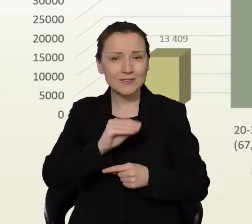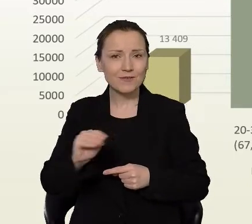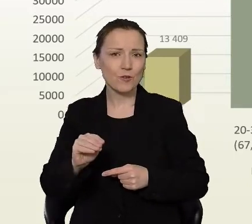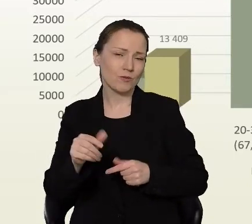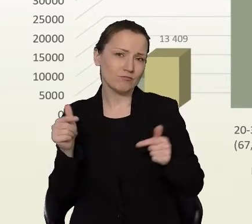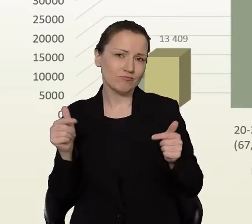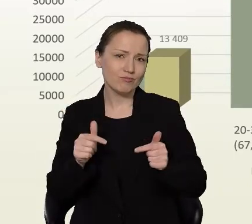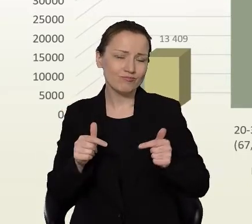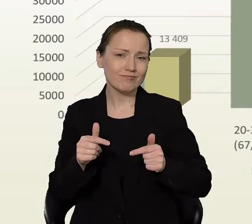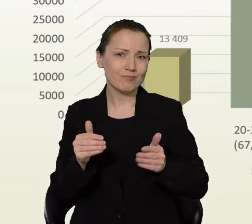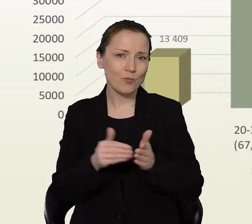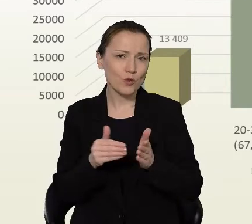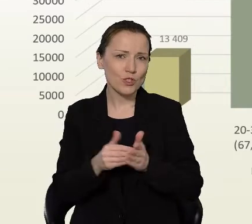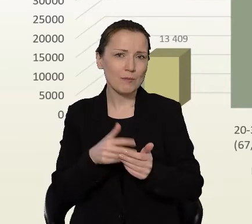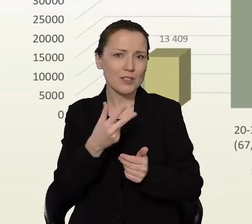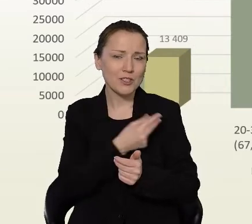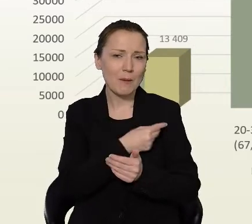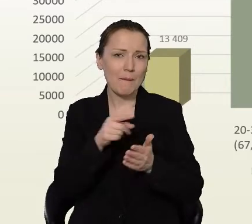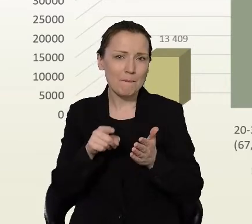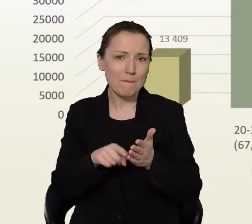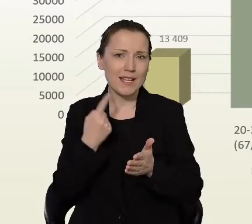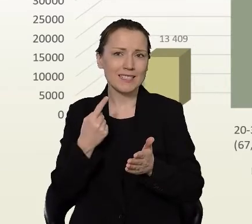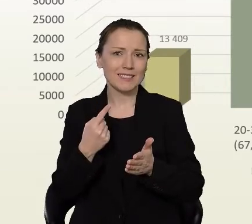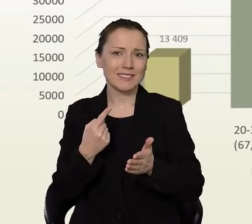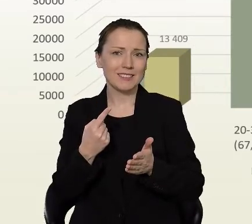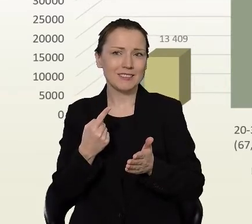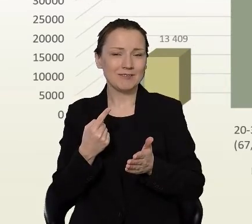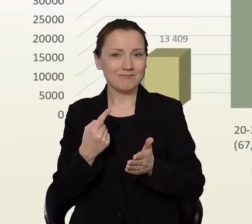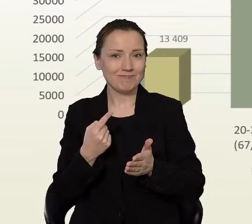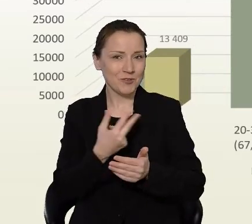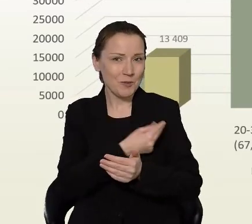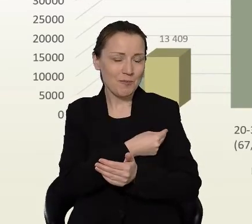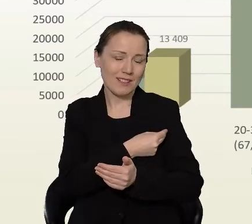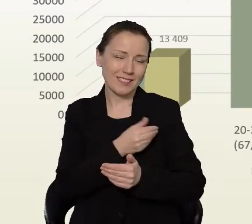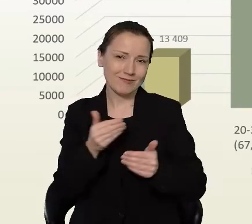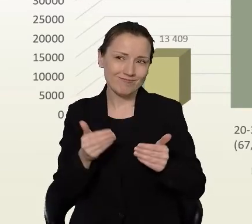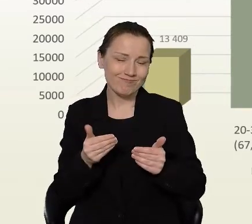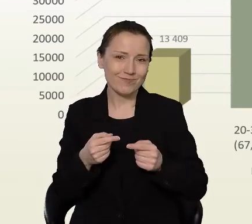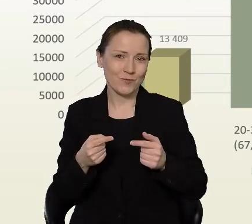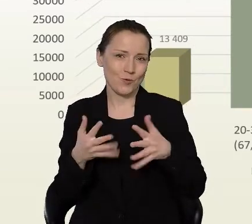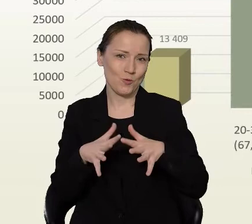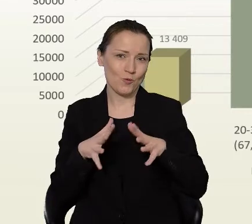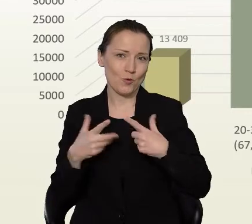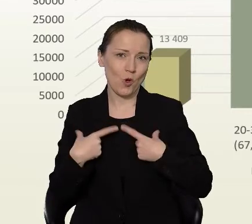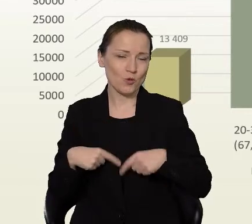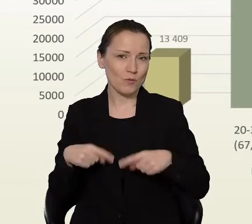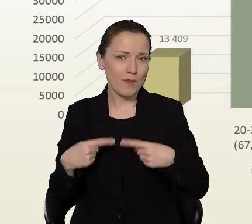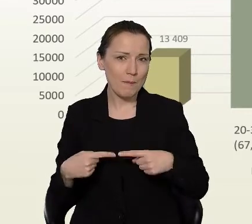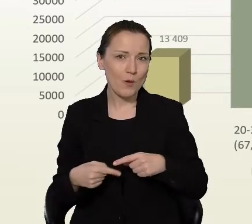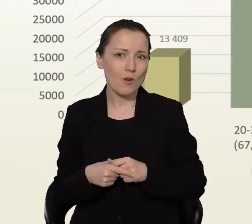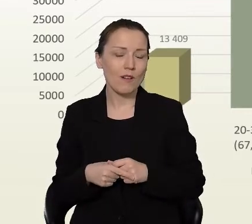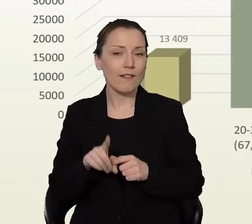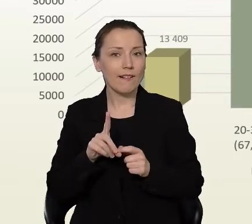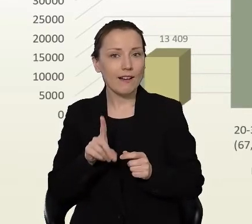potrzeba szczepień po raz pierwszy jest jeszcze ciągle duża. W tej grupie szczepień po raz pierwszy znajdują się